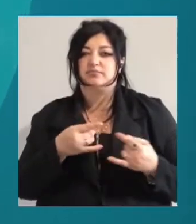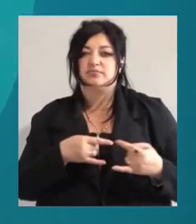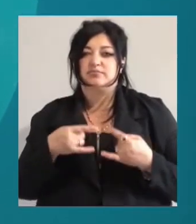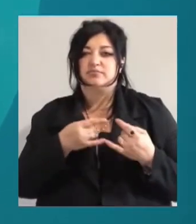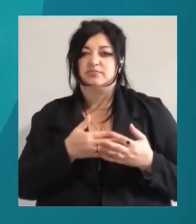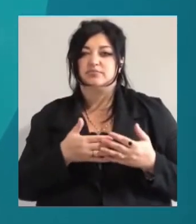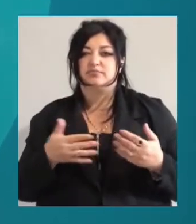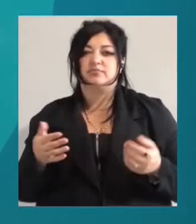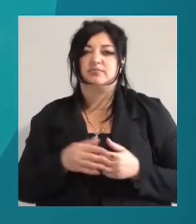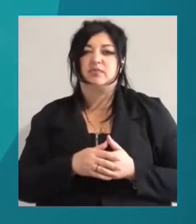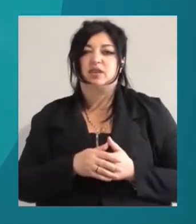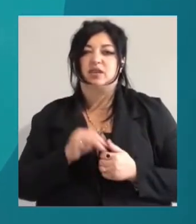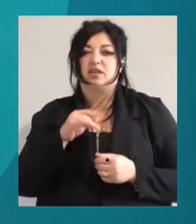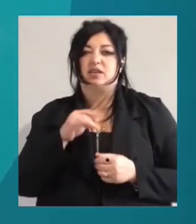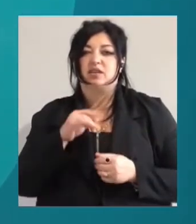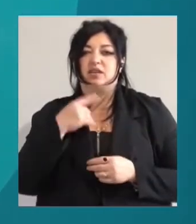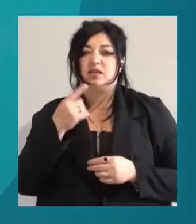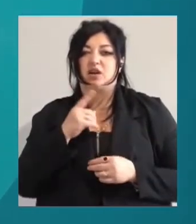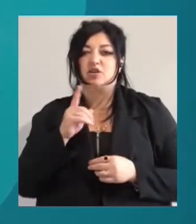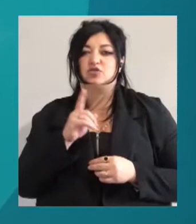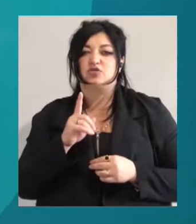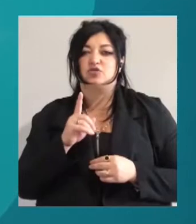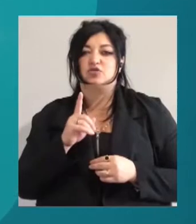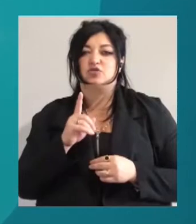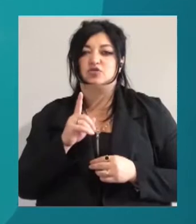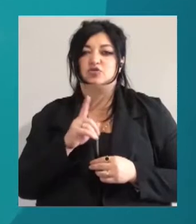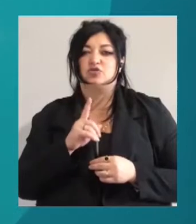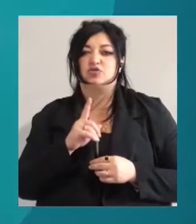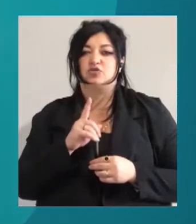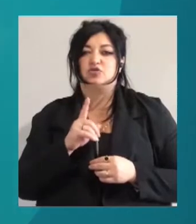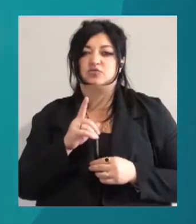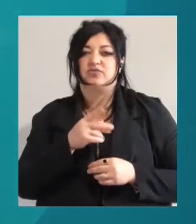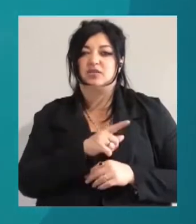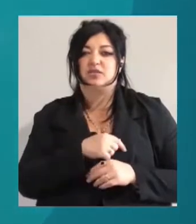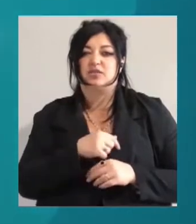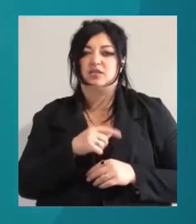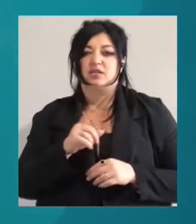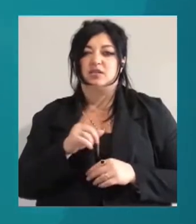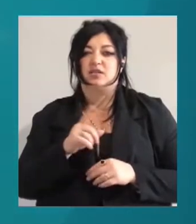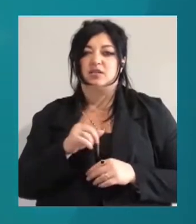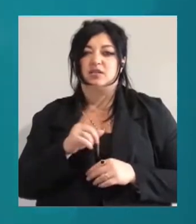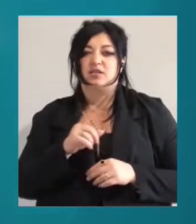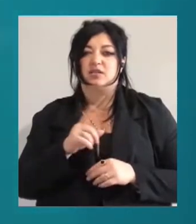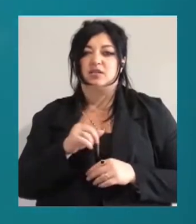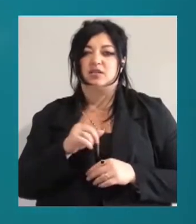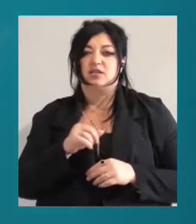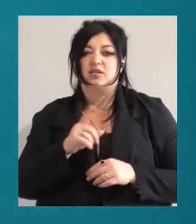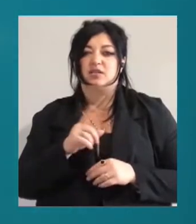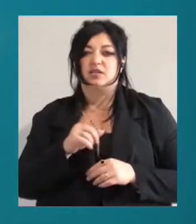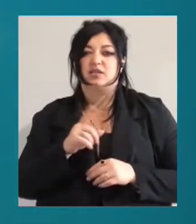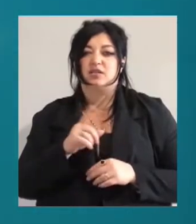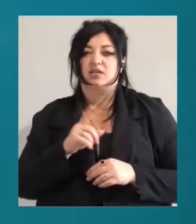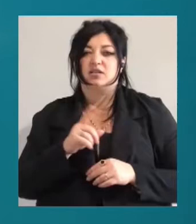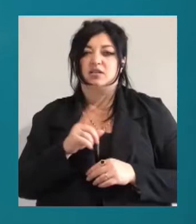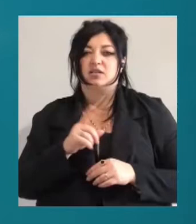Ветеринари кажуть, зараз тварині завершили робити усі необхідні уколи. І собаку перевели на курс антибіотиків. Чи робитимуть операцію